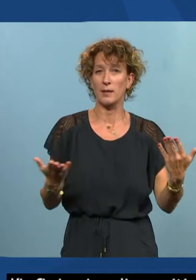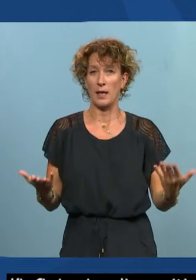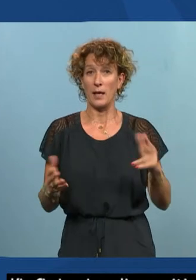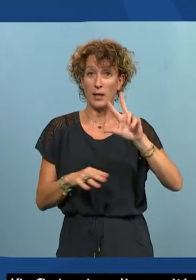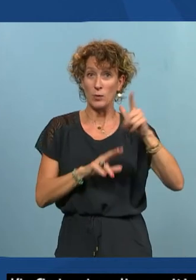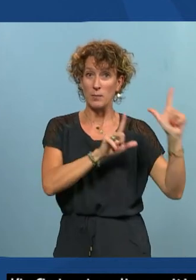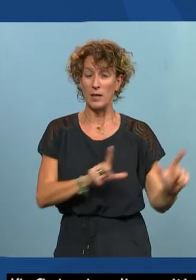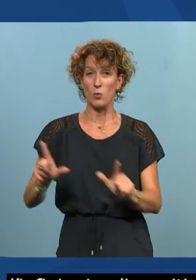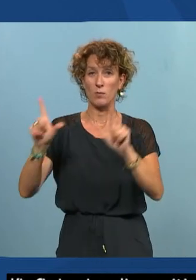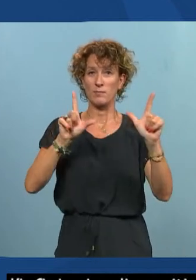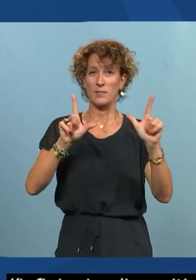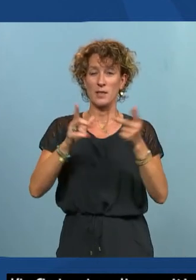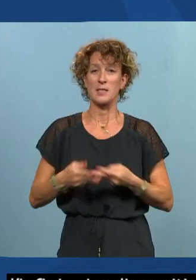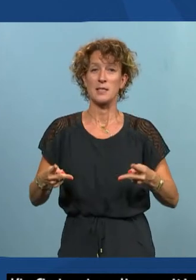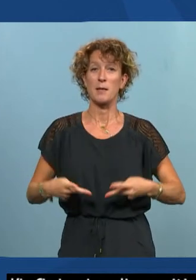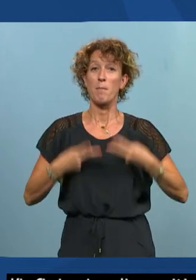quotidienne